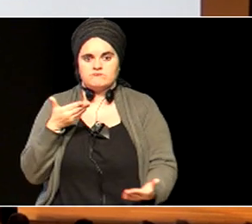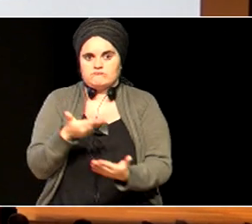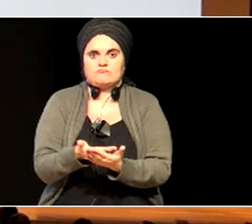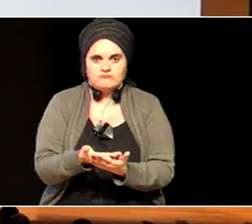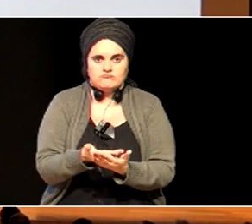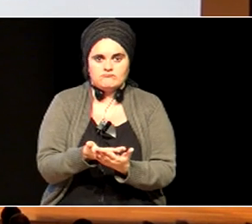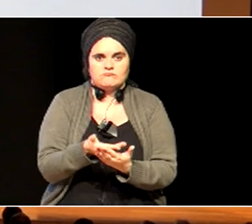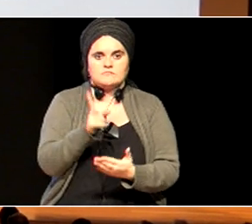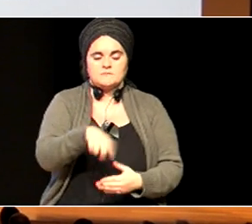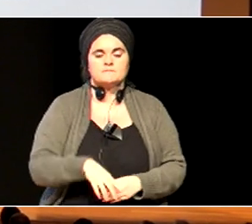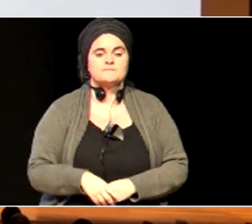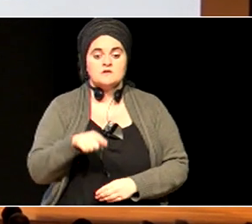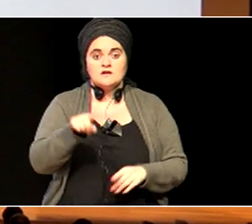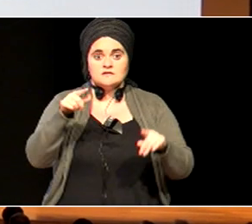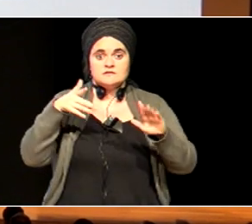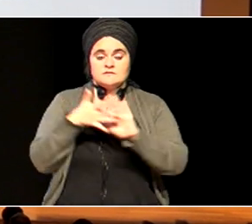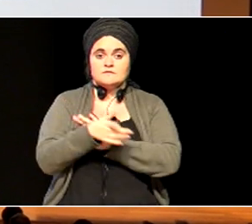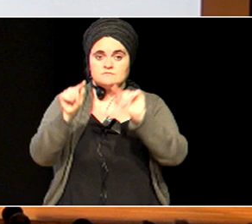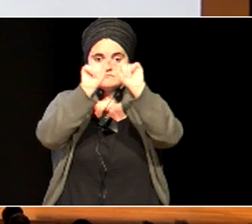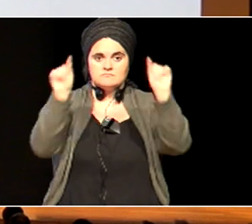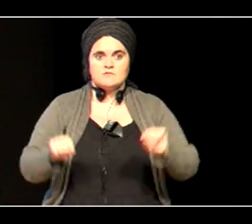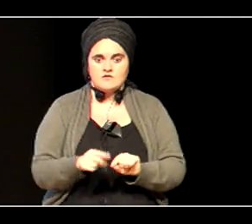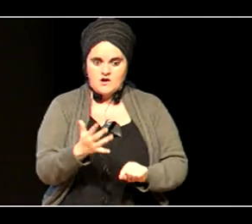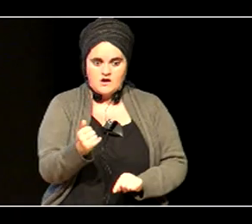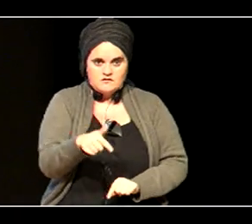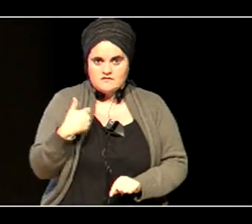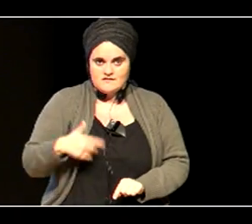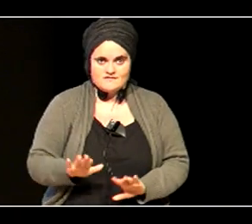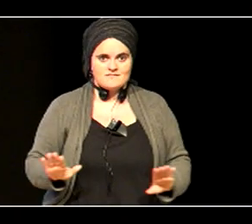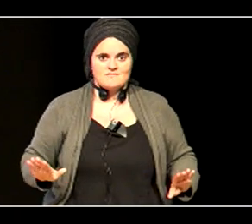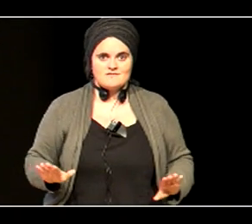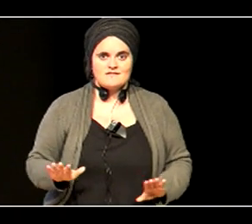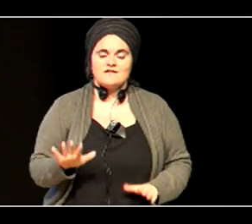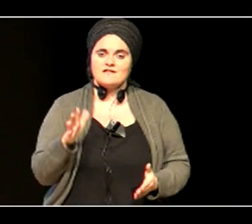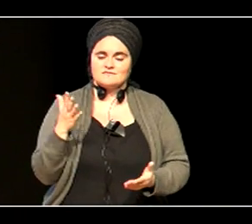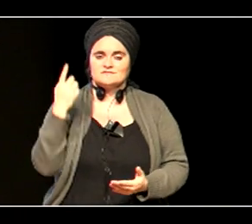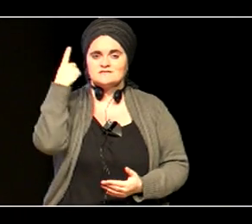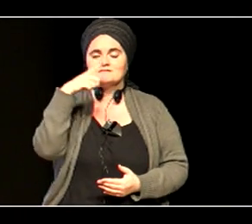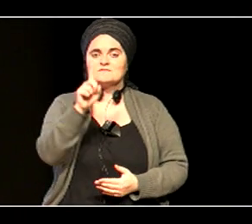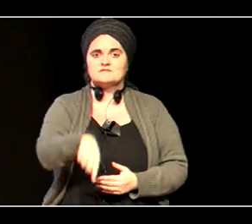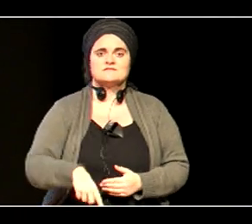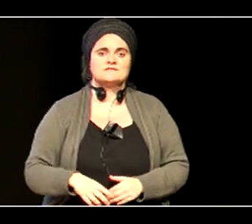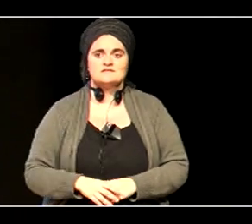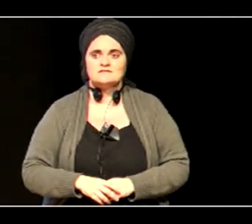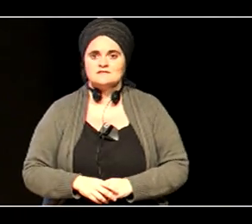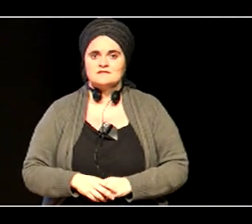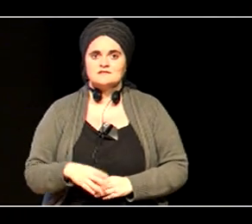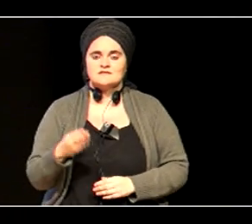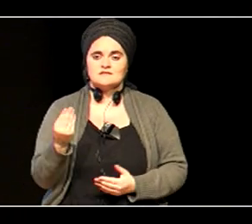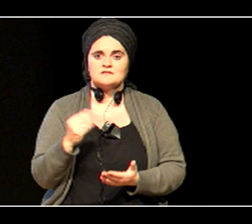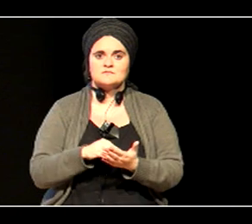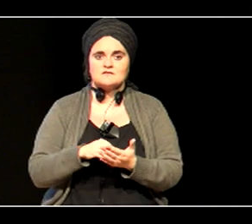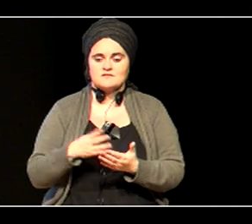orduan, bueno, markori badaukagu hor, jakin badakigu, batzutan, zarritan, edo, gure era da egitea,